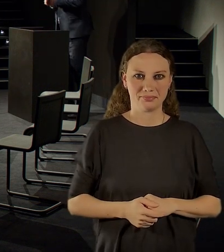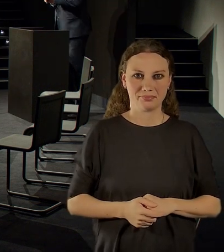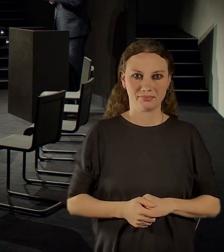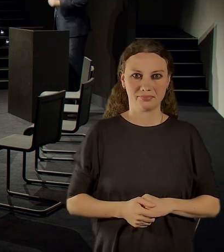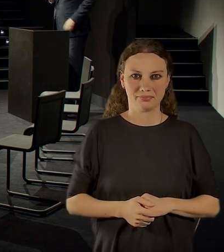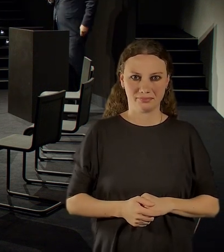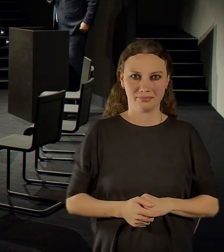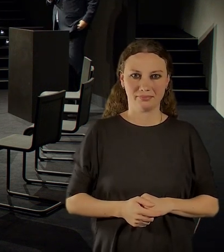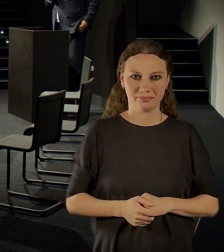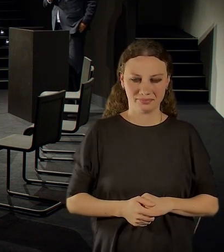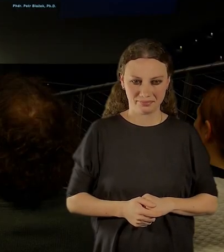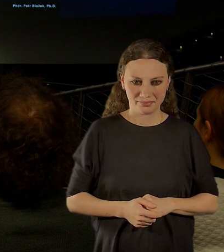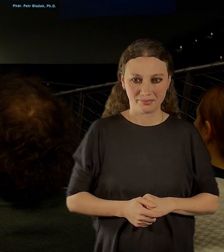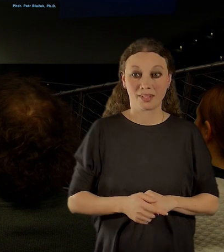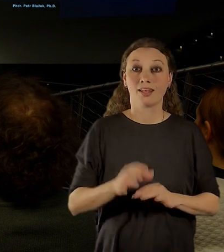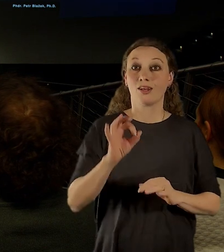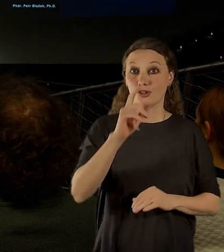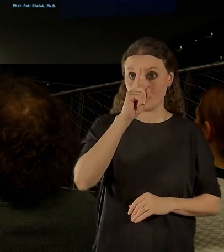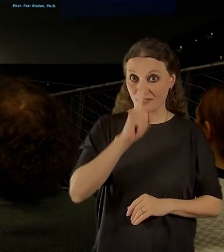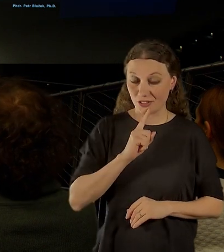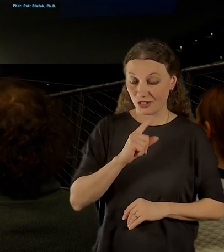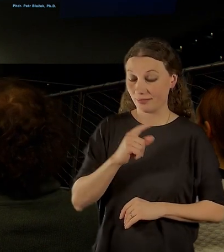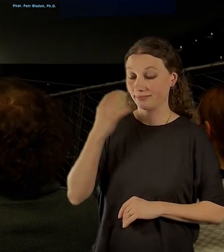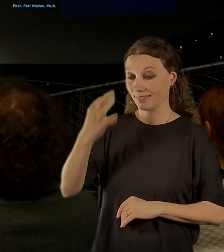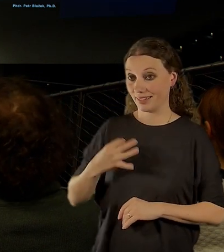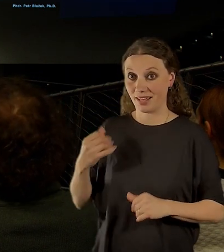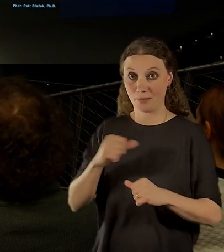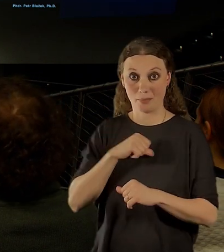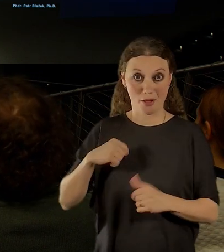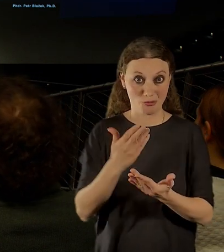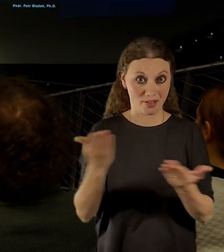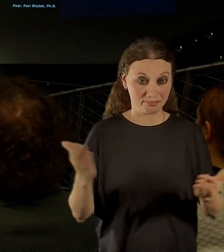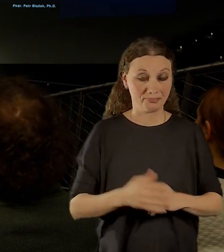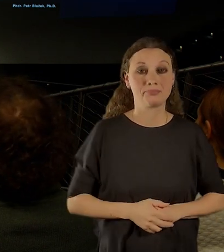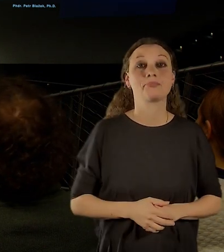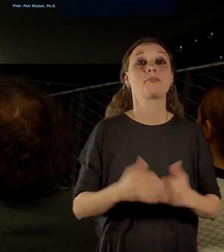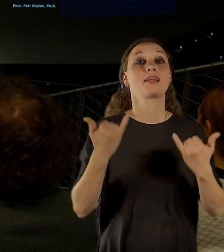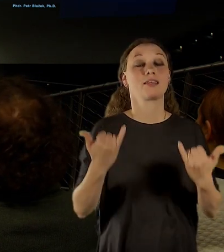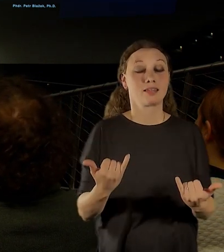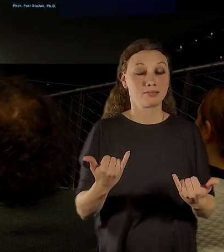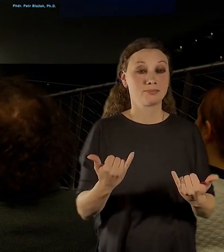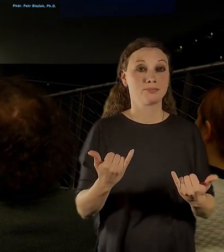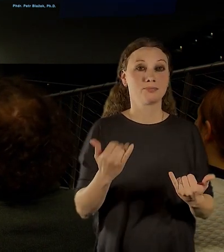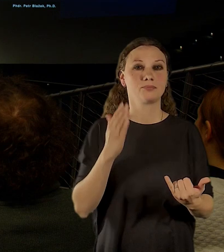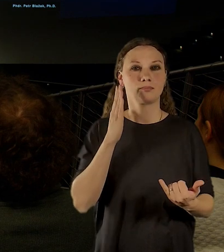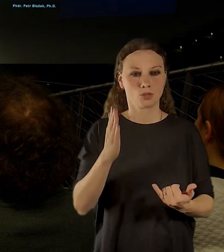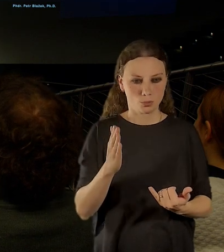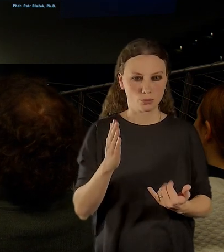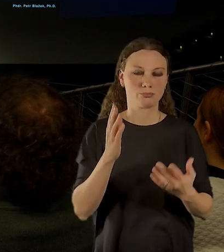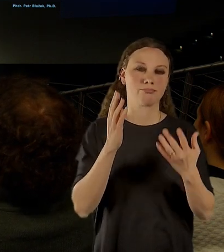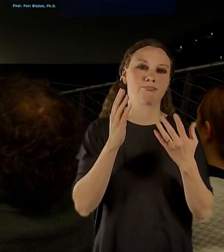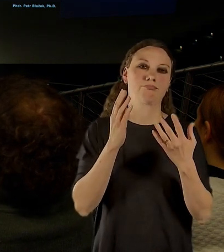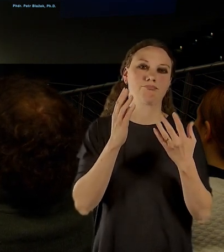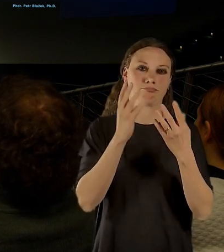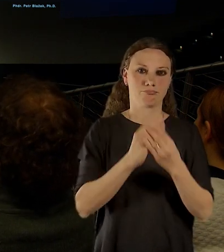Dobrý večer, dámy a pánové. Já se budu věnovat představení návrhu stále expozice. Je